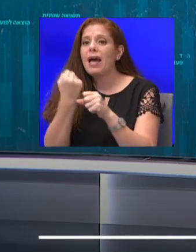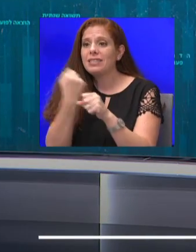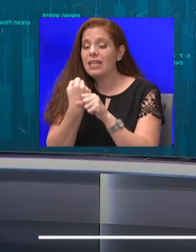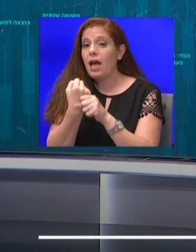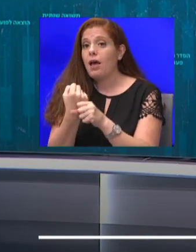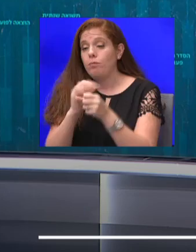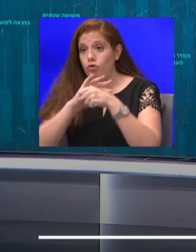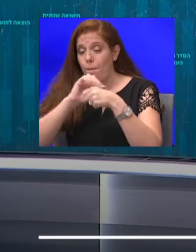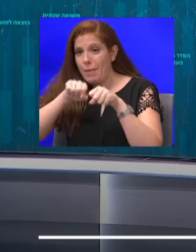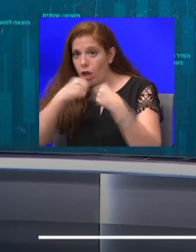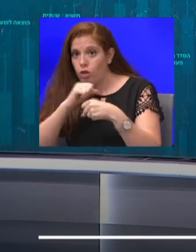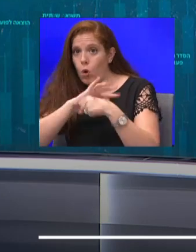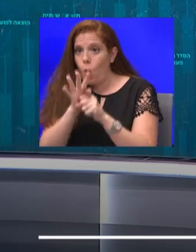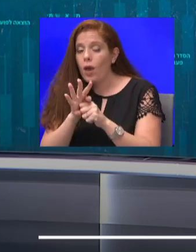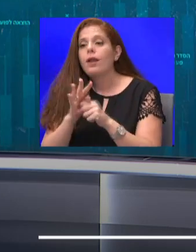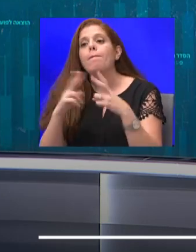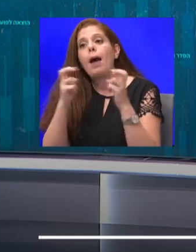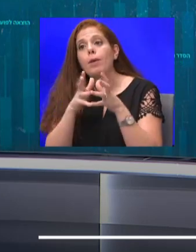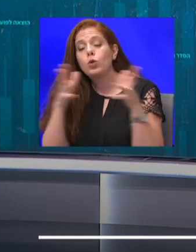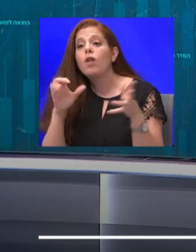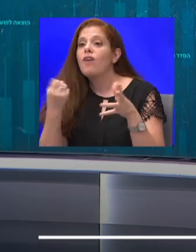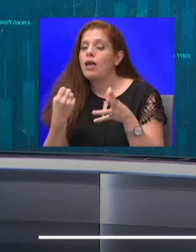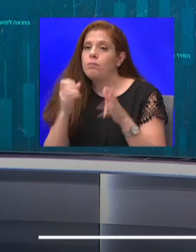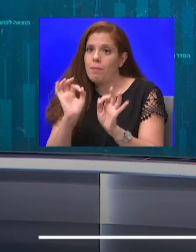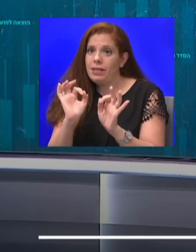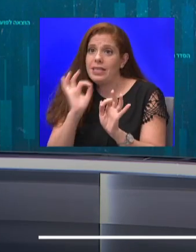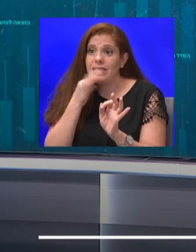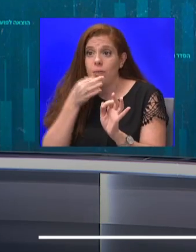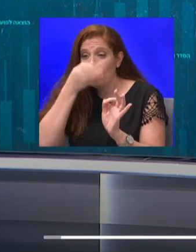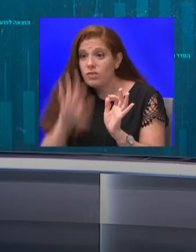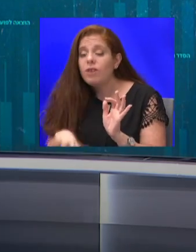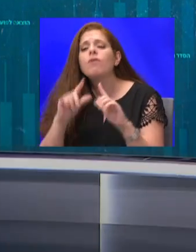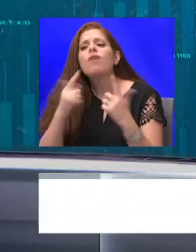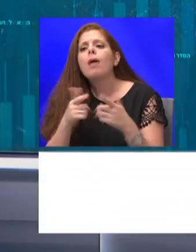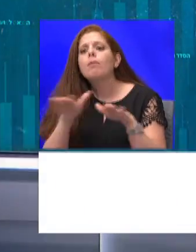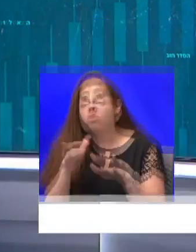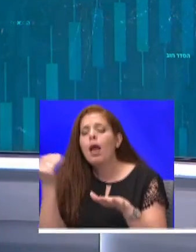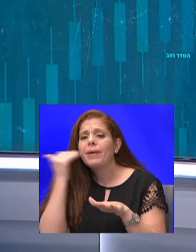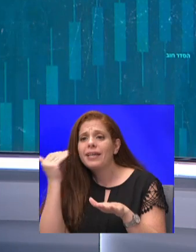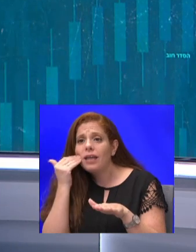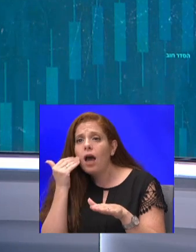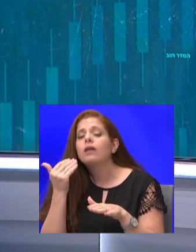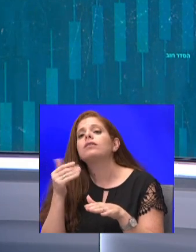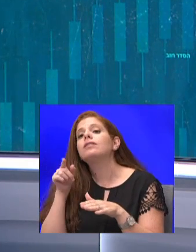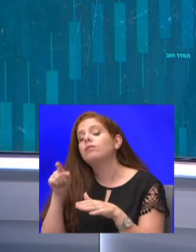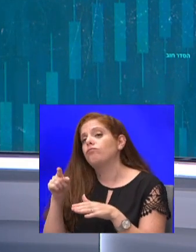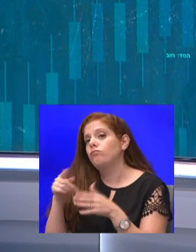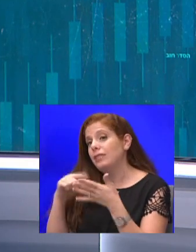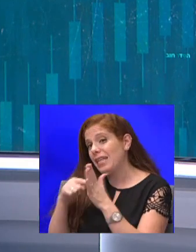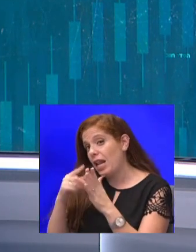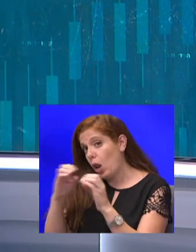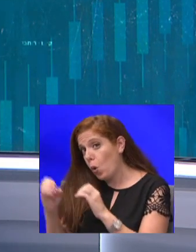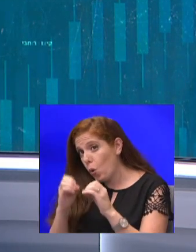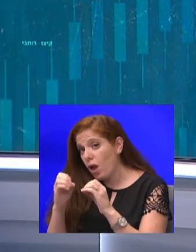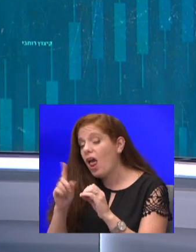הצעירים באמת עוזבים אותן, וגם למה הממשל האמריקאי שם את גוגל על הכוונת. אבל שנייה לפני שנצלול